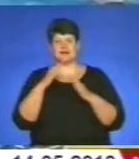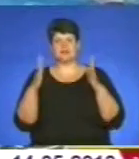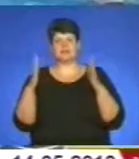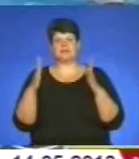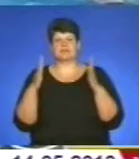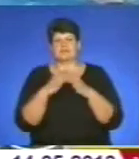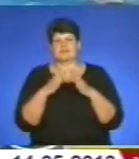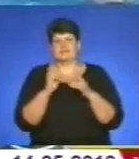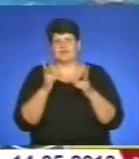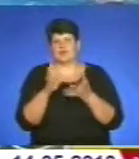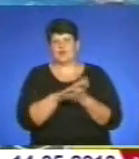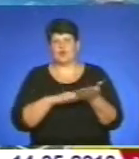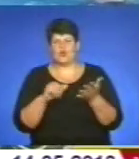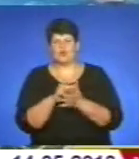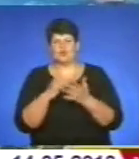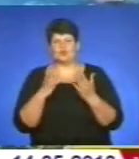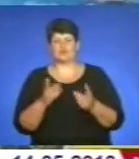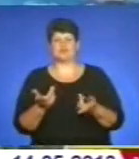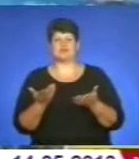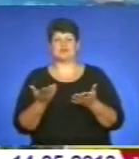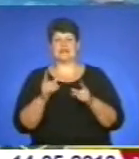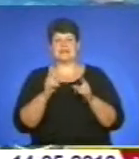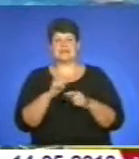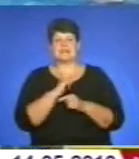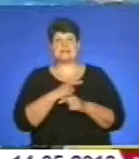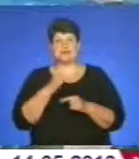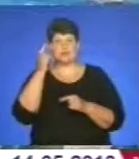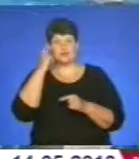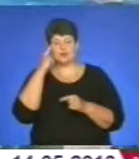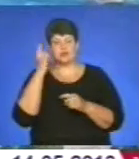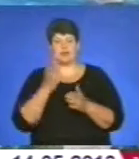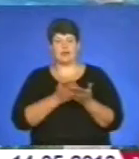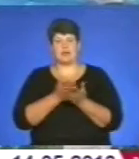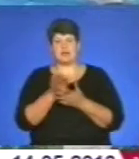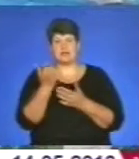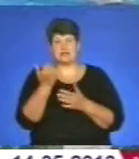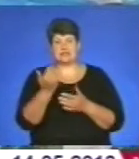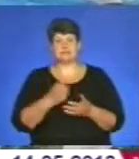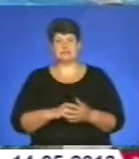доглядає, бо вони руйнуються лише силою думки і енергії, направлених на них.